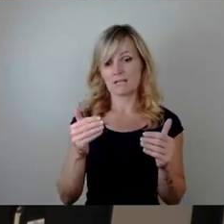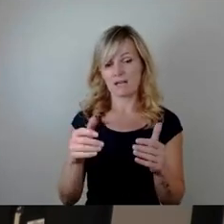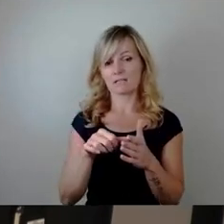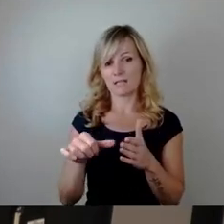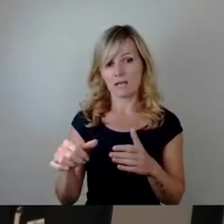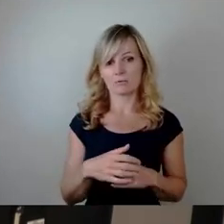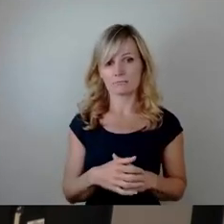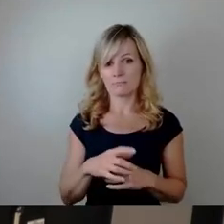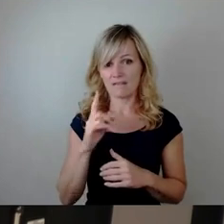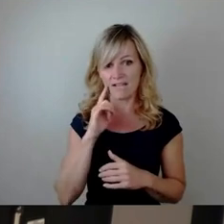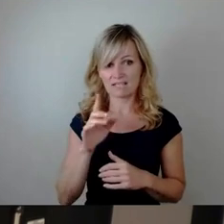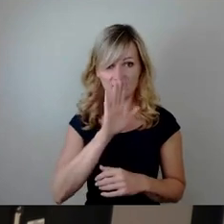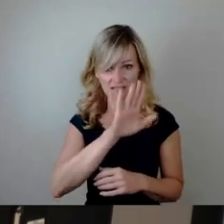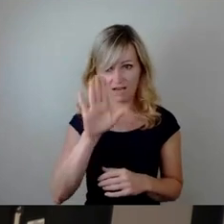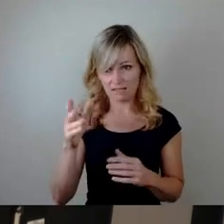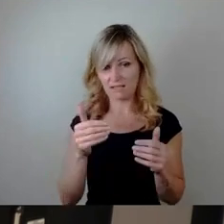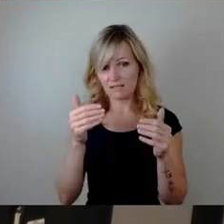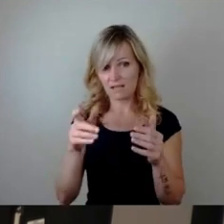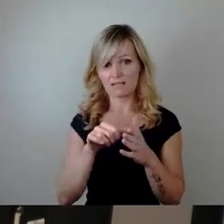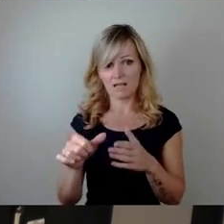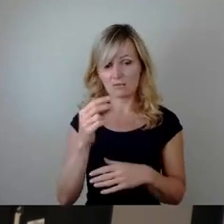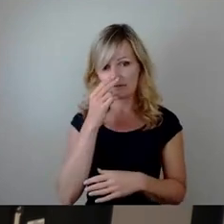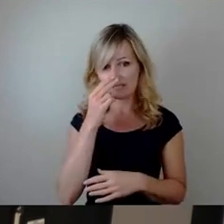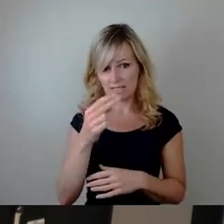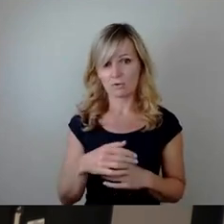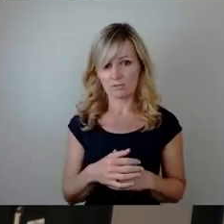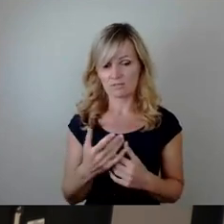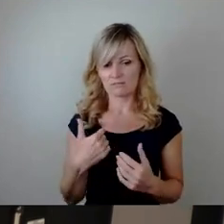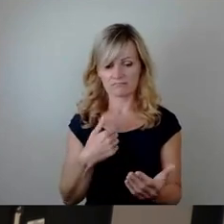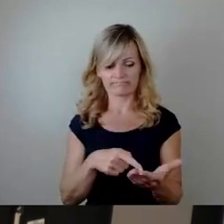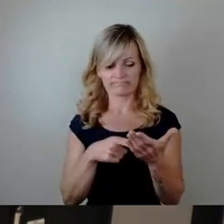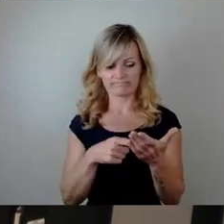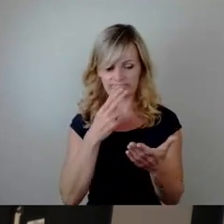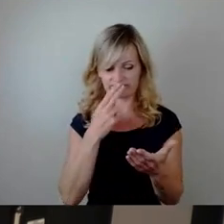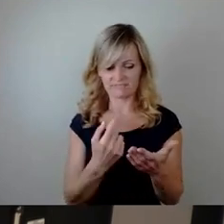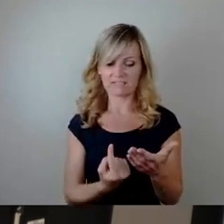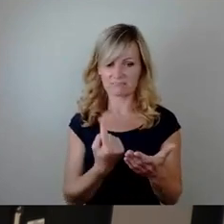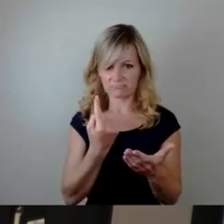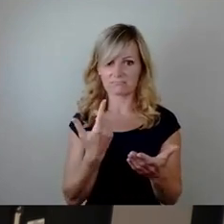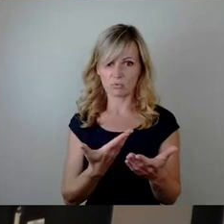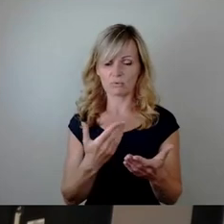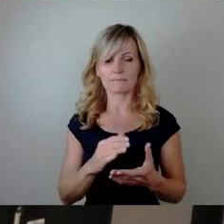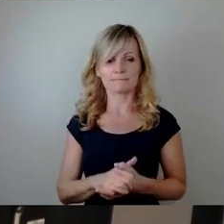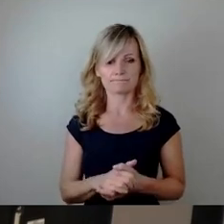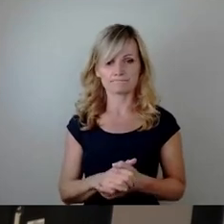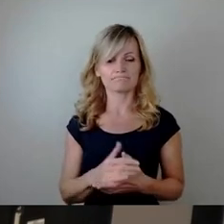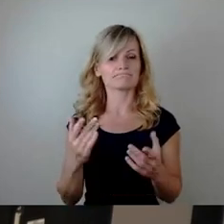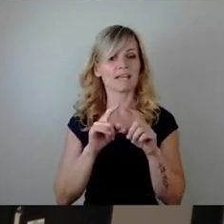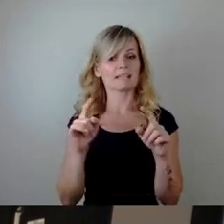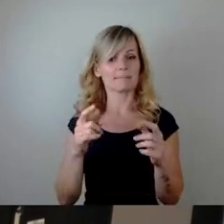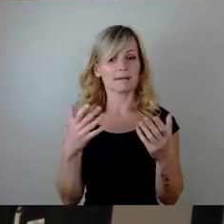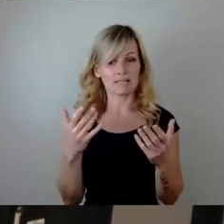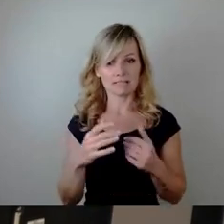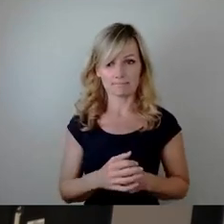aussahen, hat man in jedem Fall spüren können. Worum geht es mir eigentlich? Es haben schon viele gesagt, ja, es sind Pflichtaufgaben,